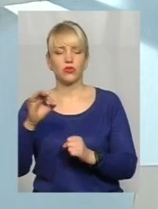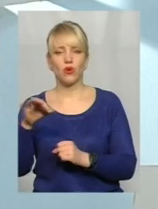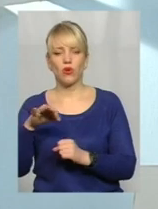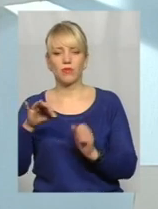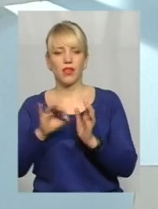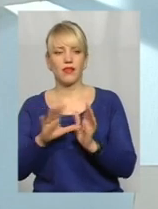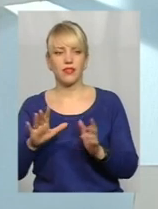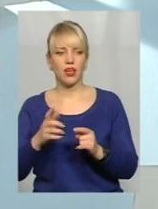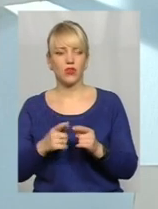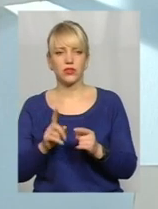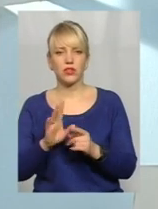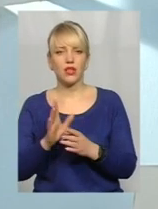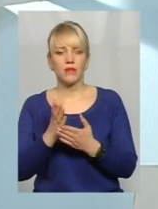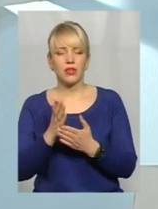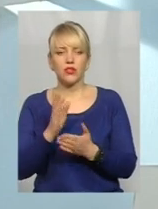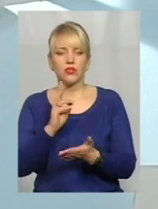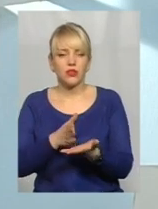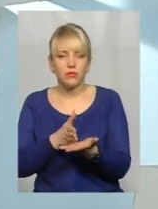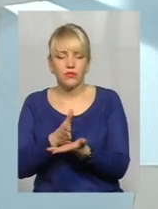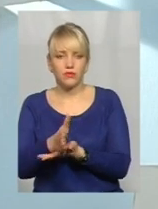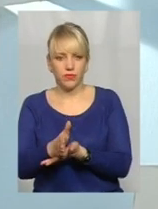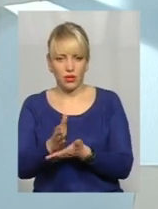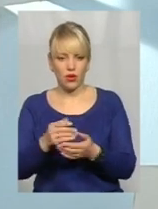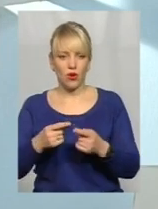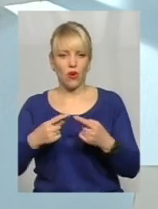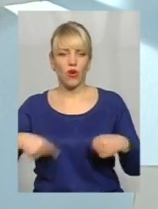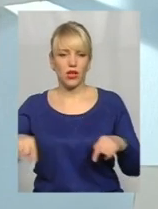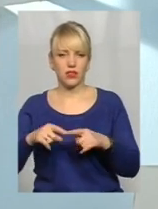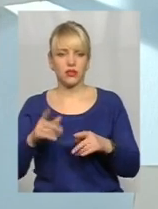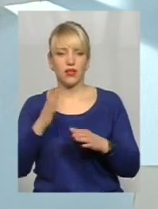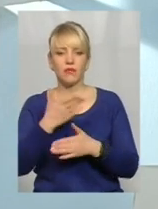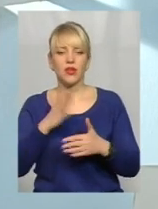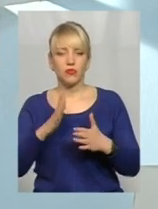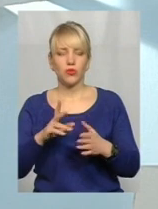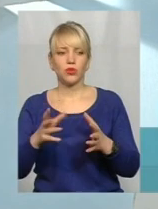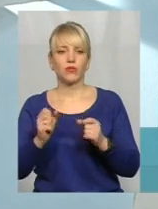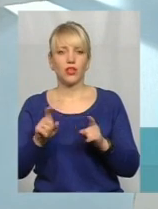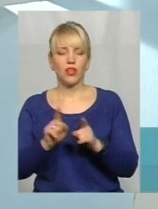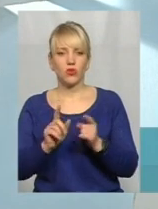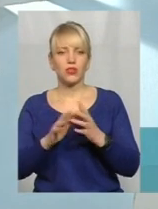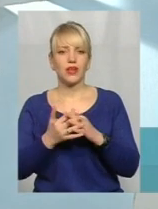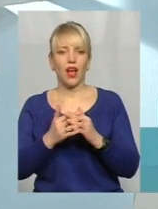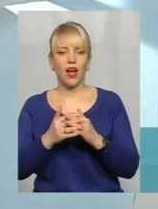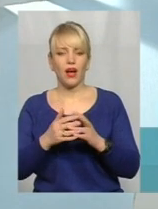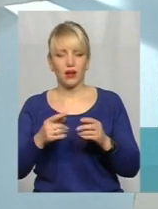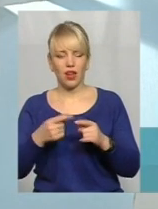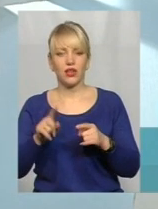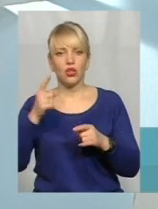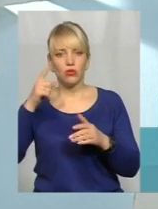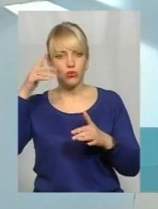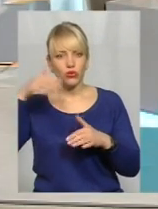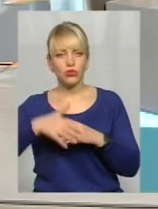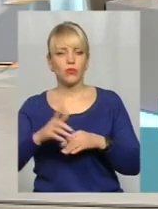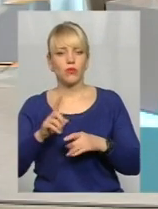дуже вузьких профільних організаціях. Ми будемо раді бачити навіть і аграрів, тому що ми розуміємо, що аграрний сектор в Україні,